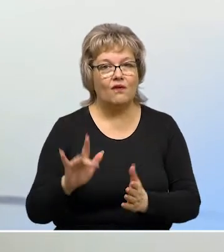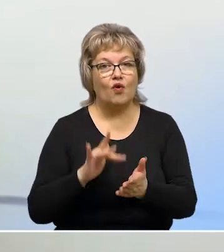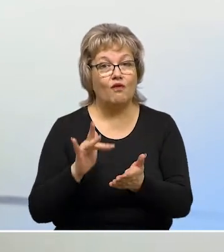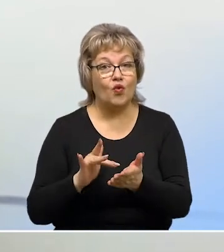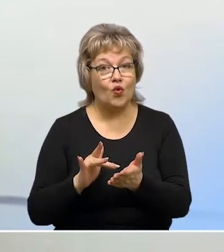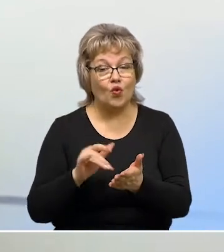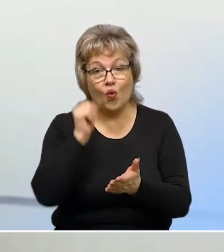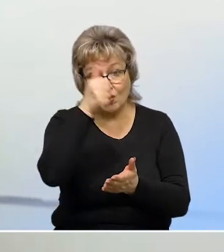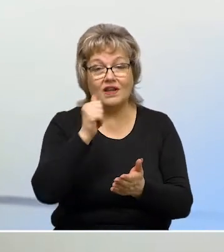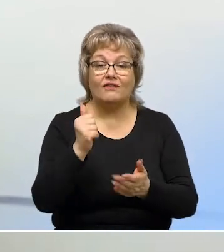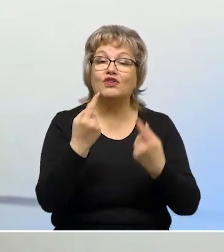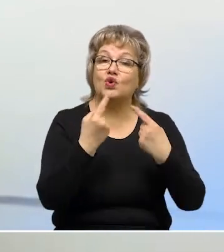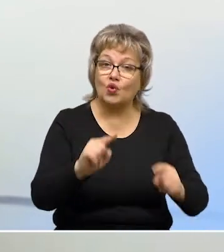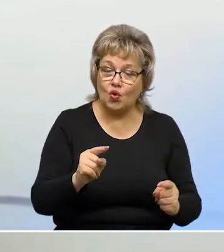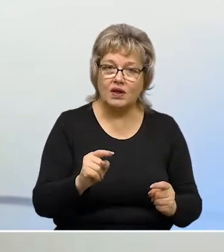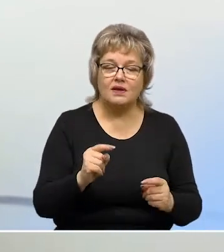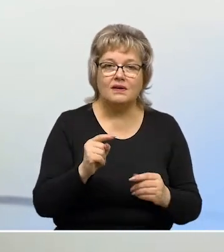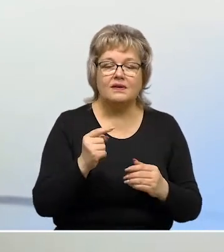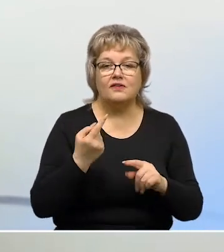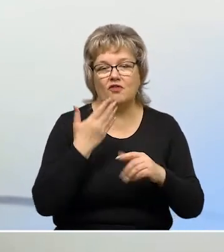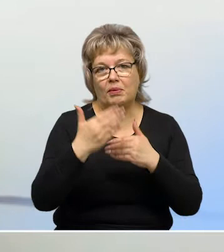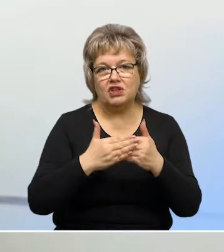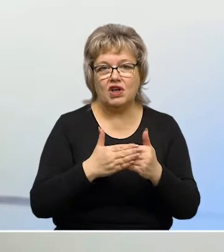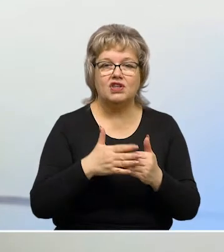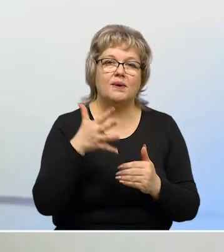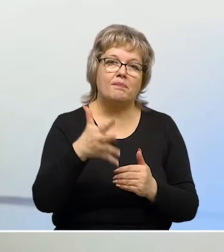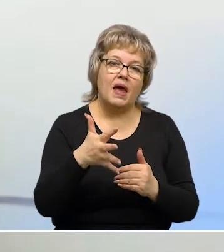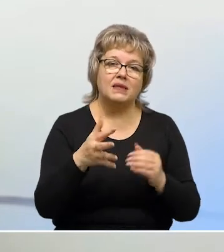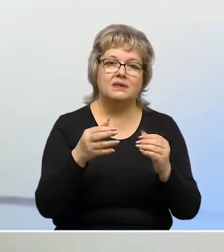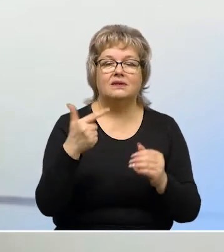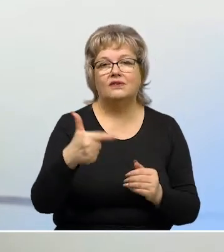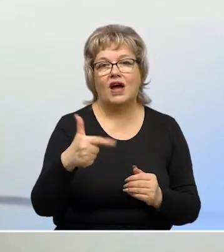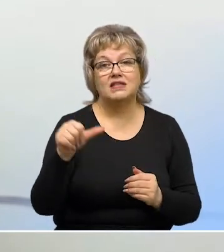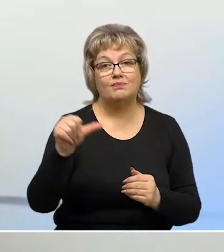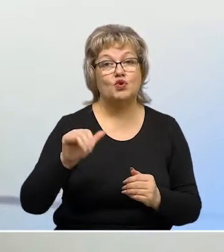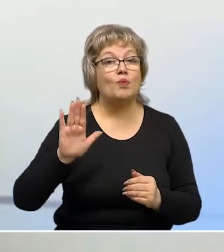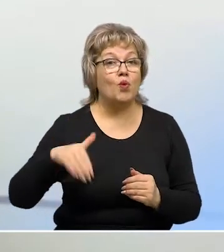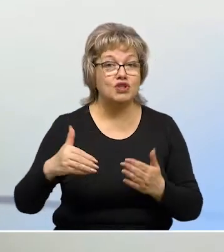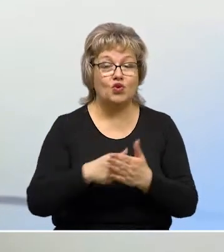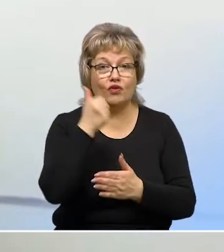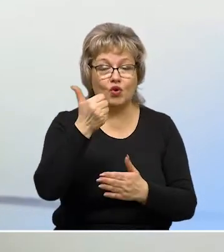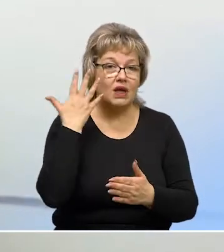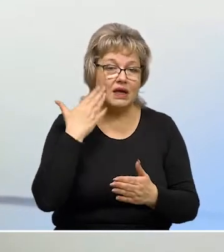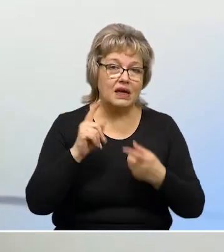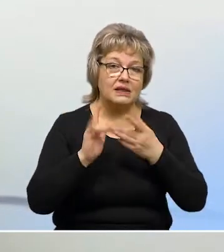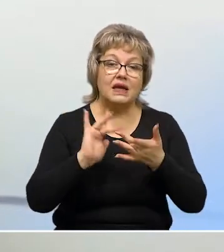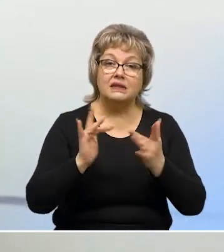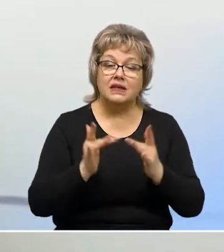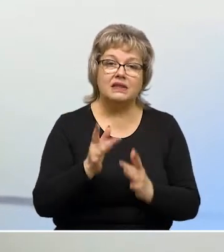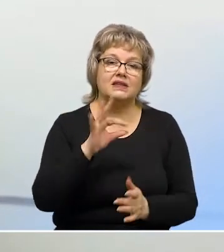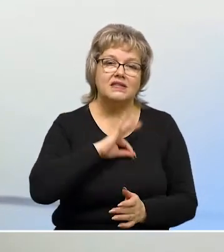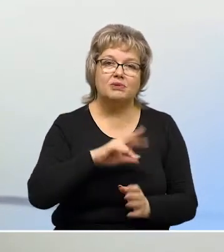одного года в другой, прямо в новогоднюю ночь, в ближайшие 5 минут и минут 20 после, когда сети